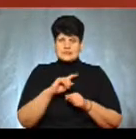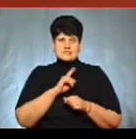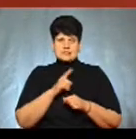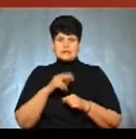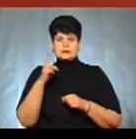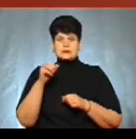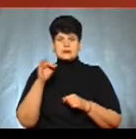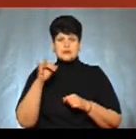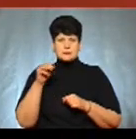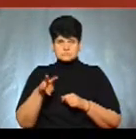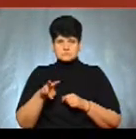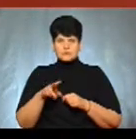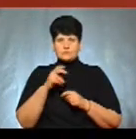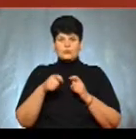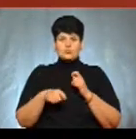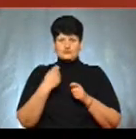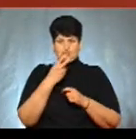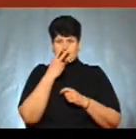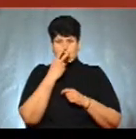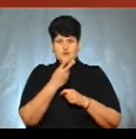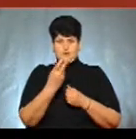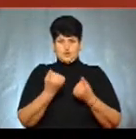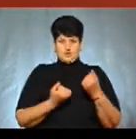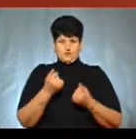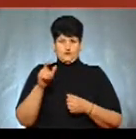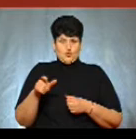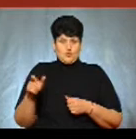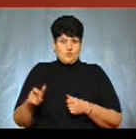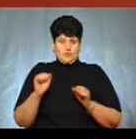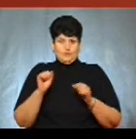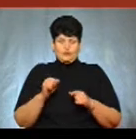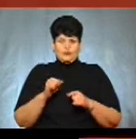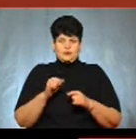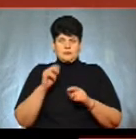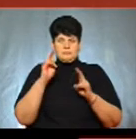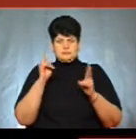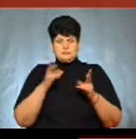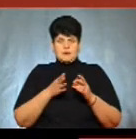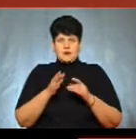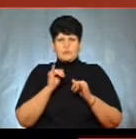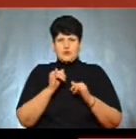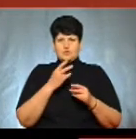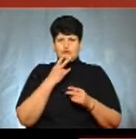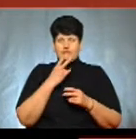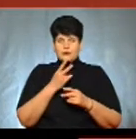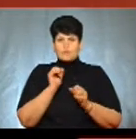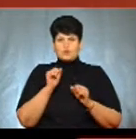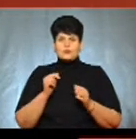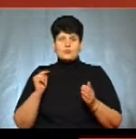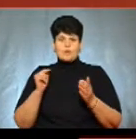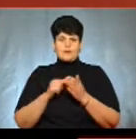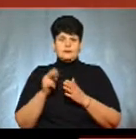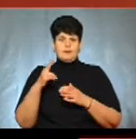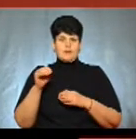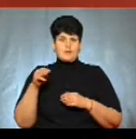задимлення порушує видимість. Водії просто можуть чи не впоратись керуванням, чи через погану видимість повтрапити в дорожньо